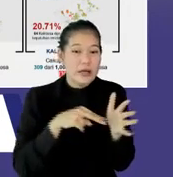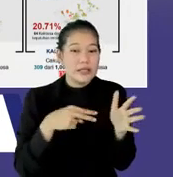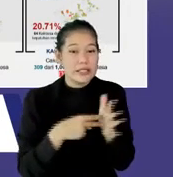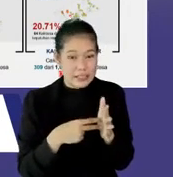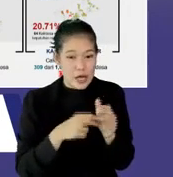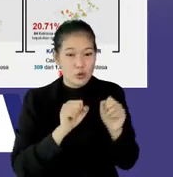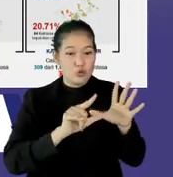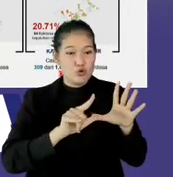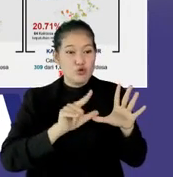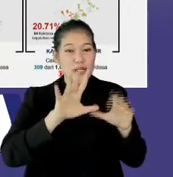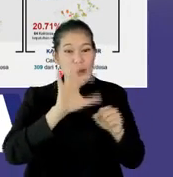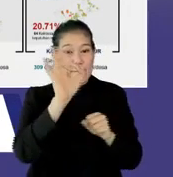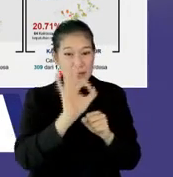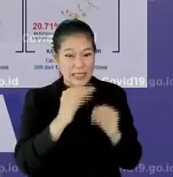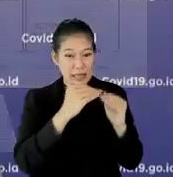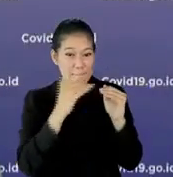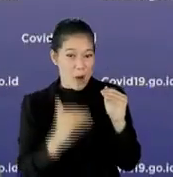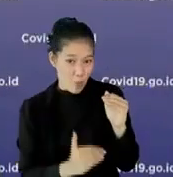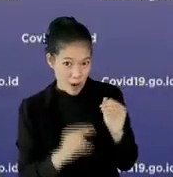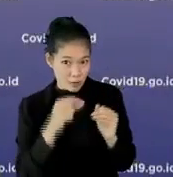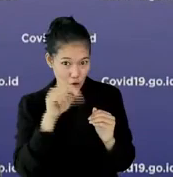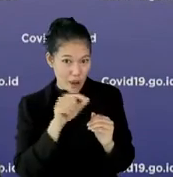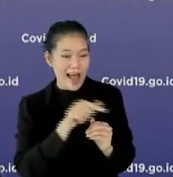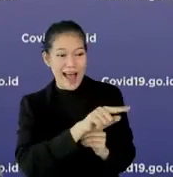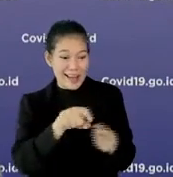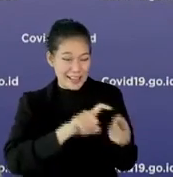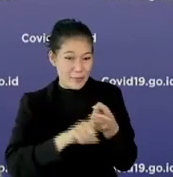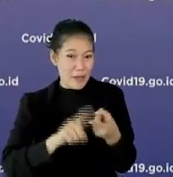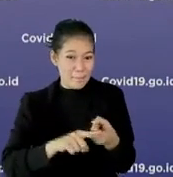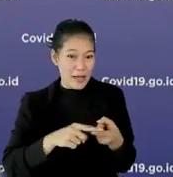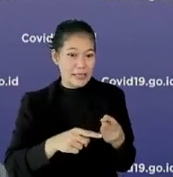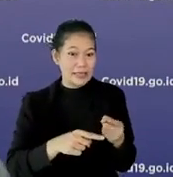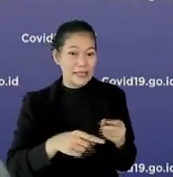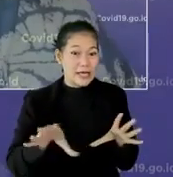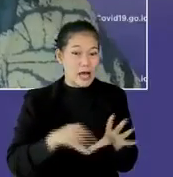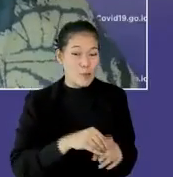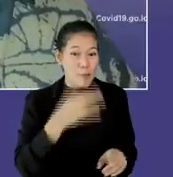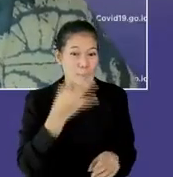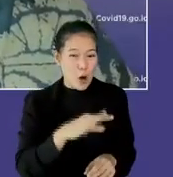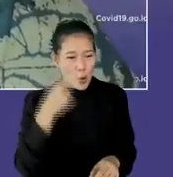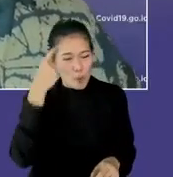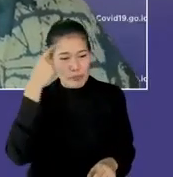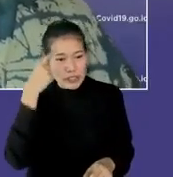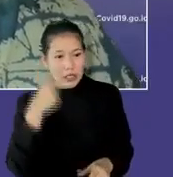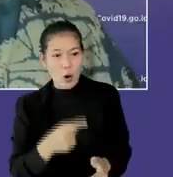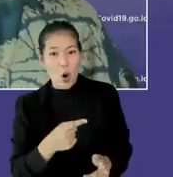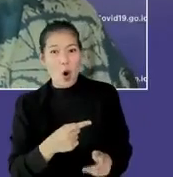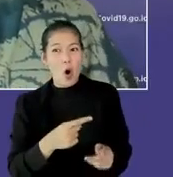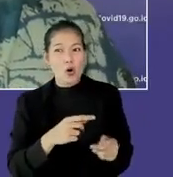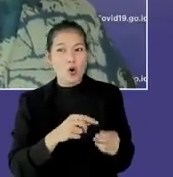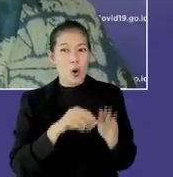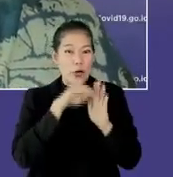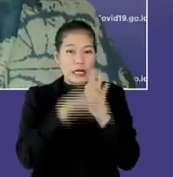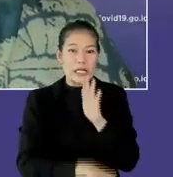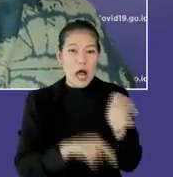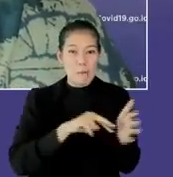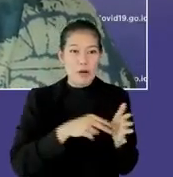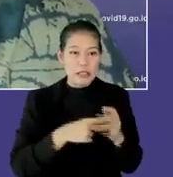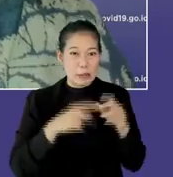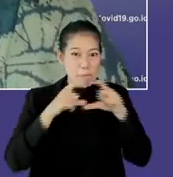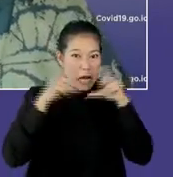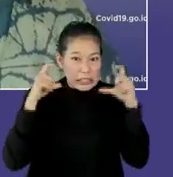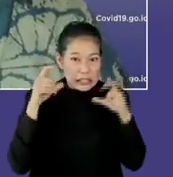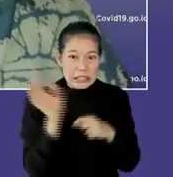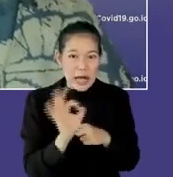75 persen. Jadi, maksudnya teman-teman di sini, yang barangkali baru gabung gitu ya, jangan berpikir bahwa kalau kepatuhannya rendah, mereka sama sekali nggak pakai